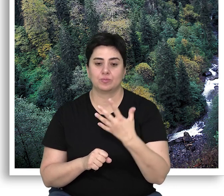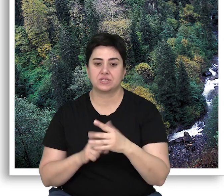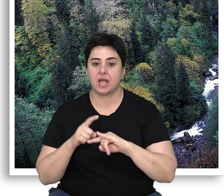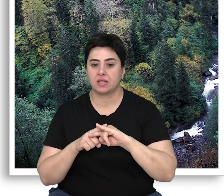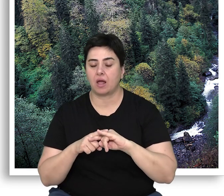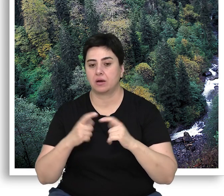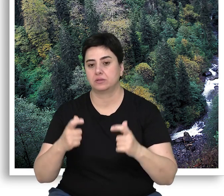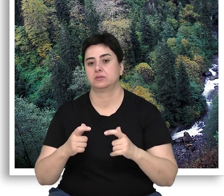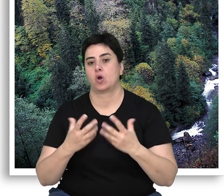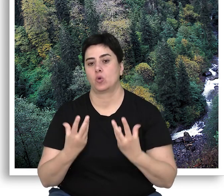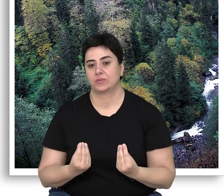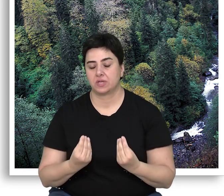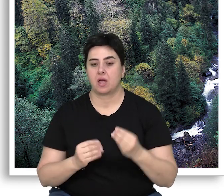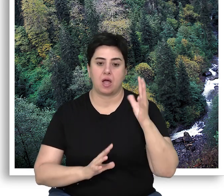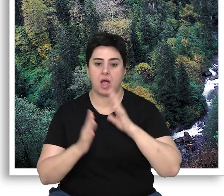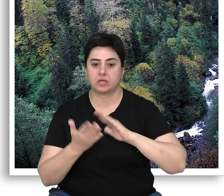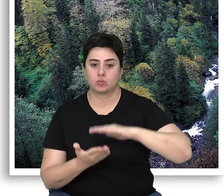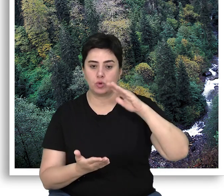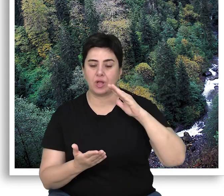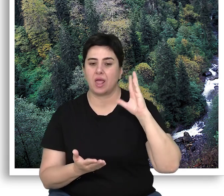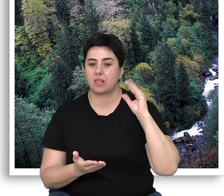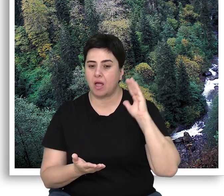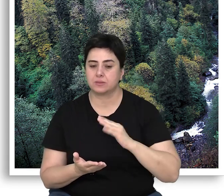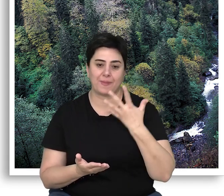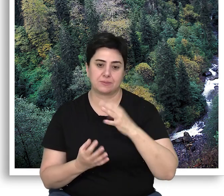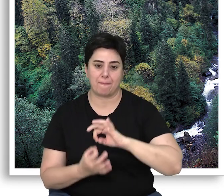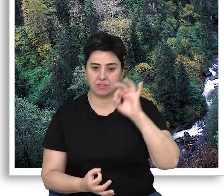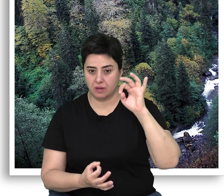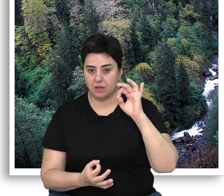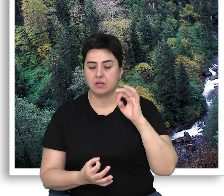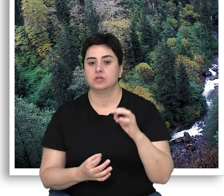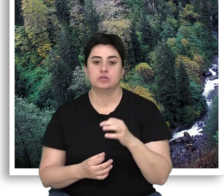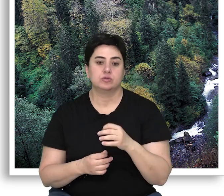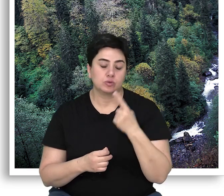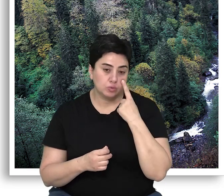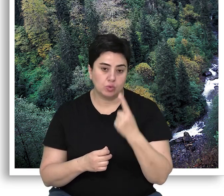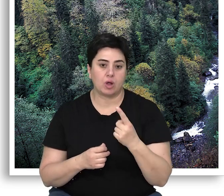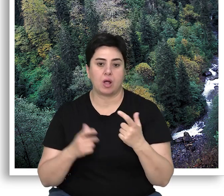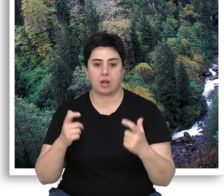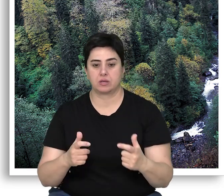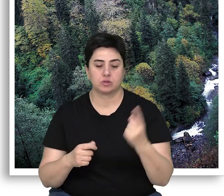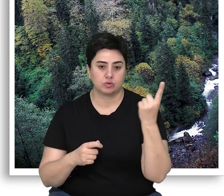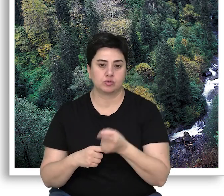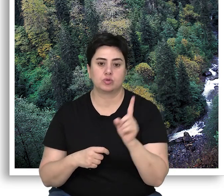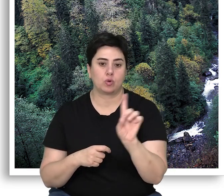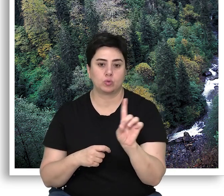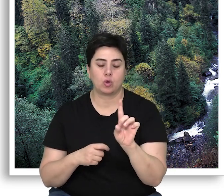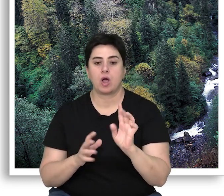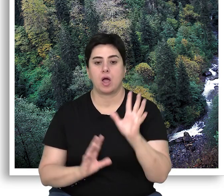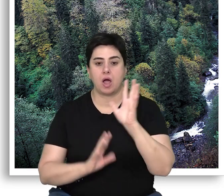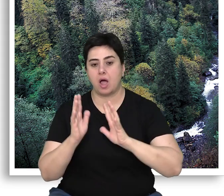alana sahip olması, ağaç boyunun asgari 5 metre olması ve söz konusu alanın %10'unun